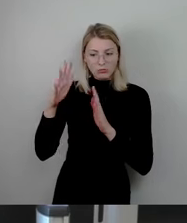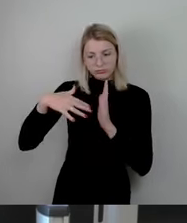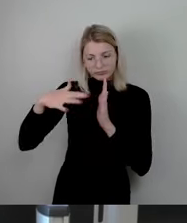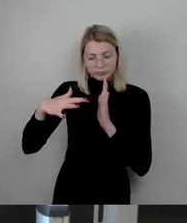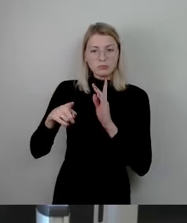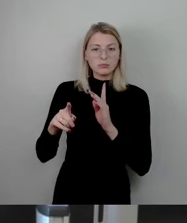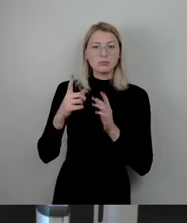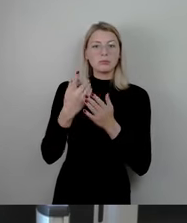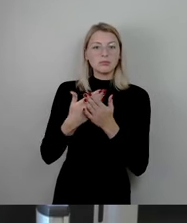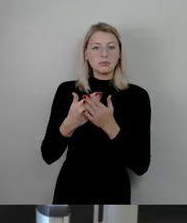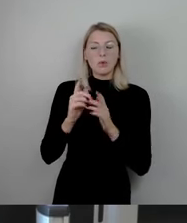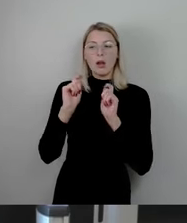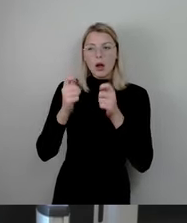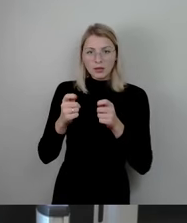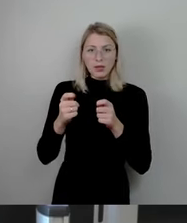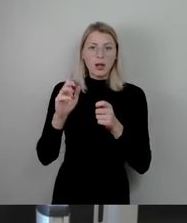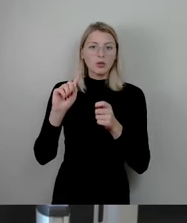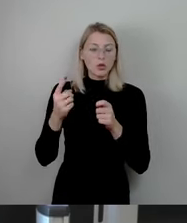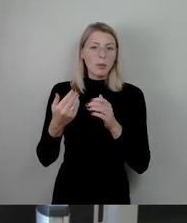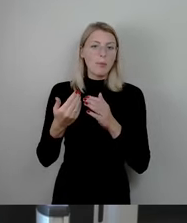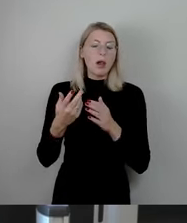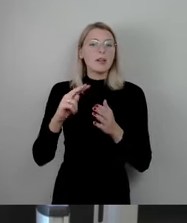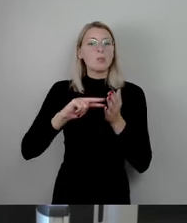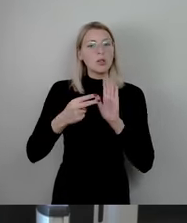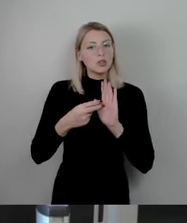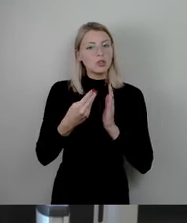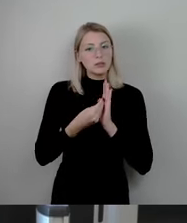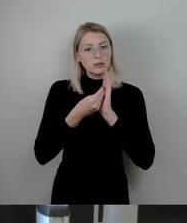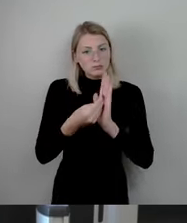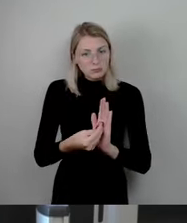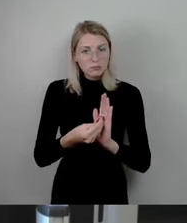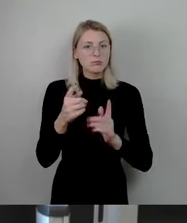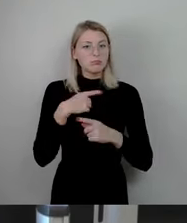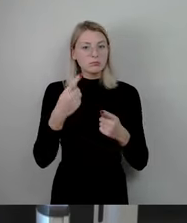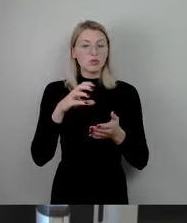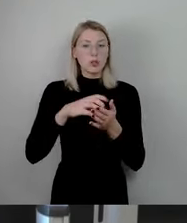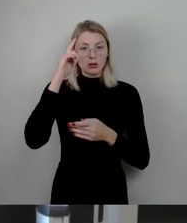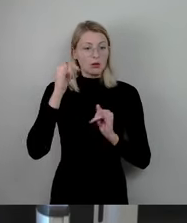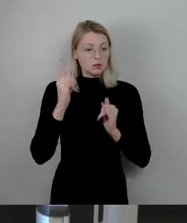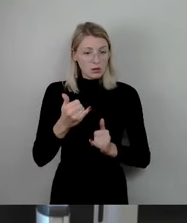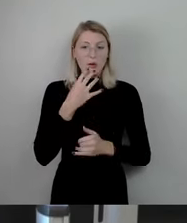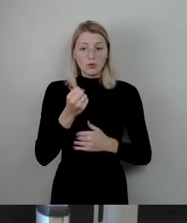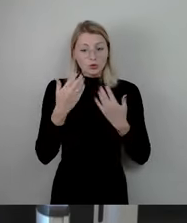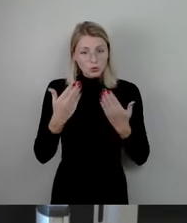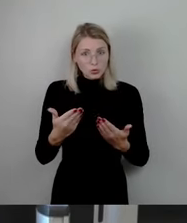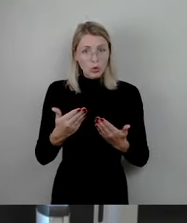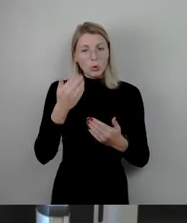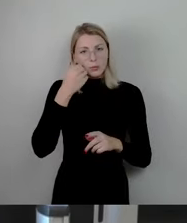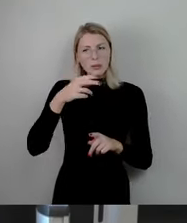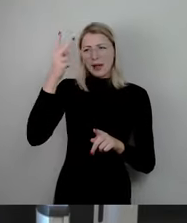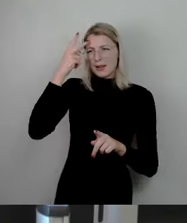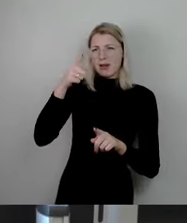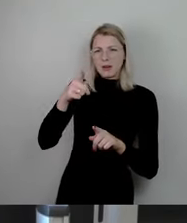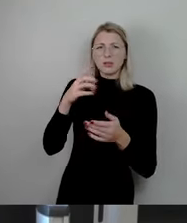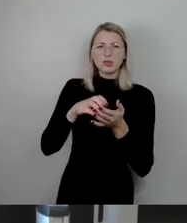Antrag setzt dann natürlich noch mal ein politisches Zeichen und sagt, ja, wir als Stadtrat wollen das. Ich will im Übrigen in Erinnerung rufen, der Stadtrat hat schon mal beschlossen, dass